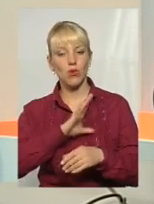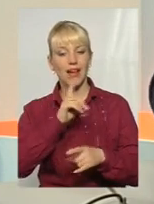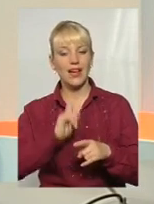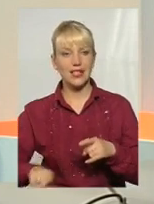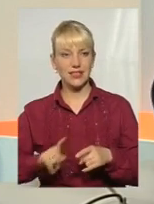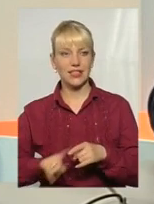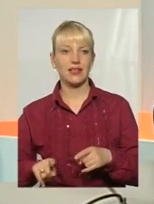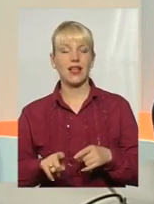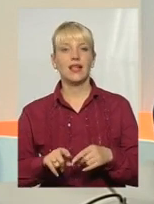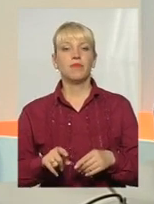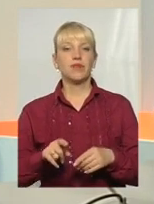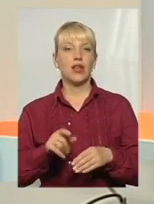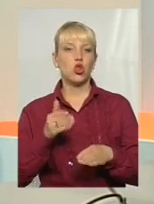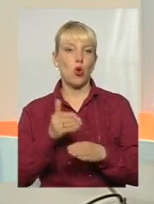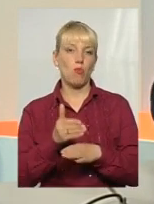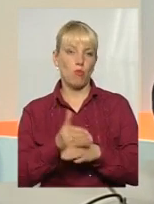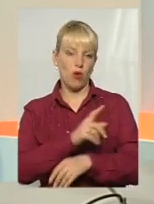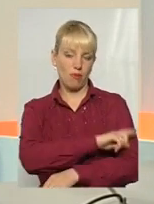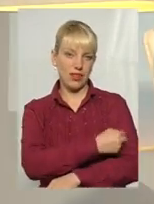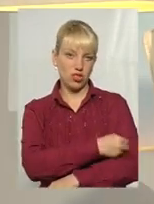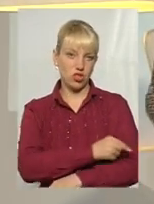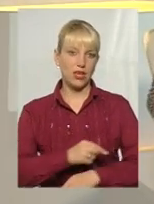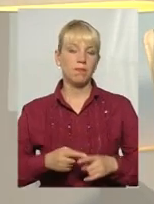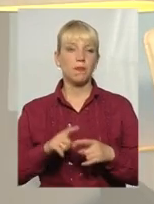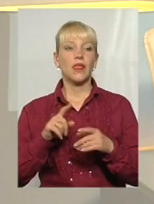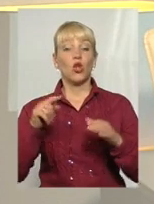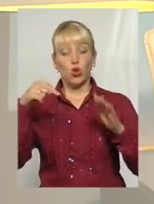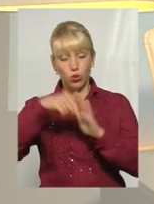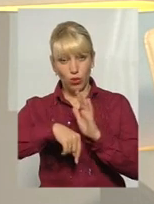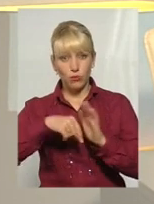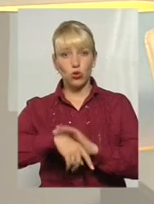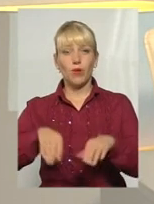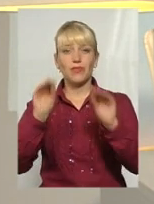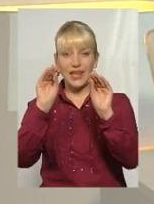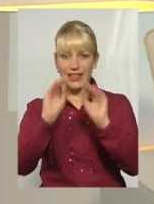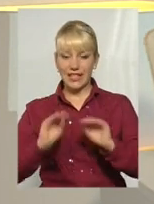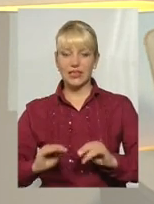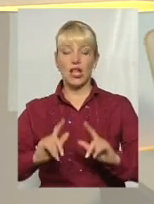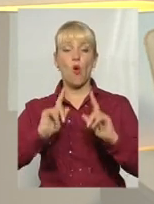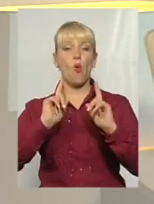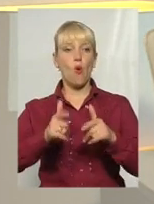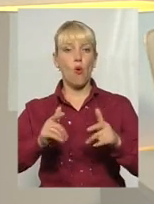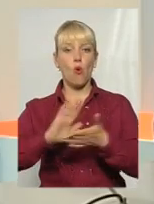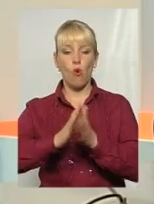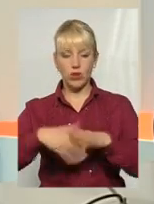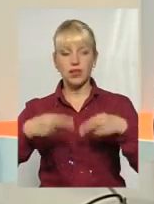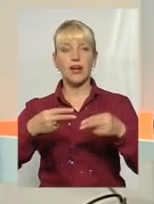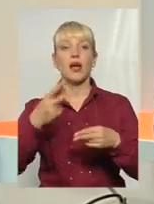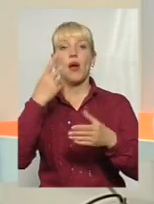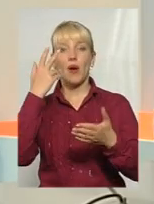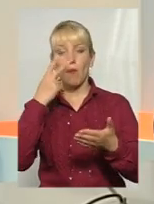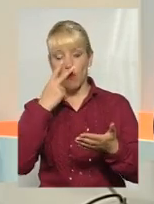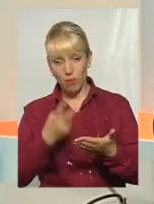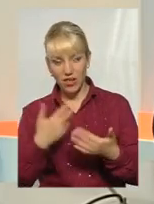невідкладна медична допомога. Тобто декларативно угоди, ви побачили їх вже? Вони вже є? Їх